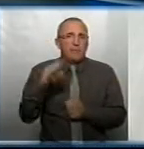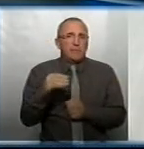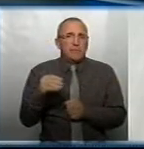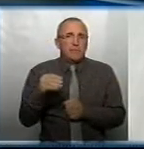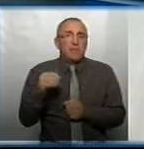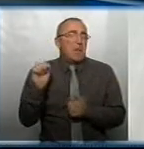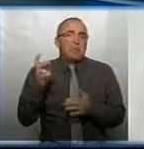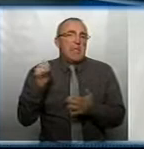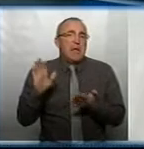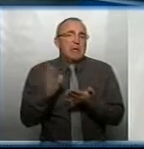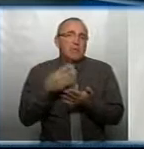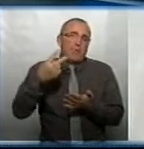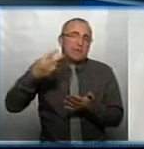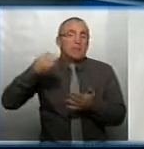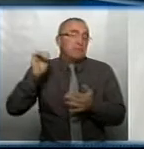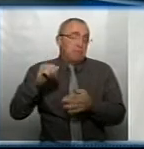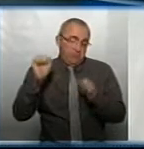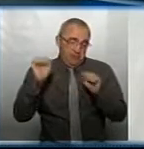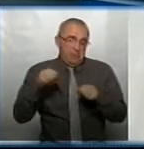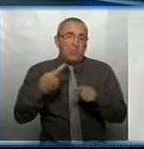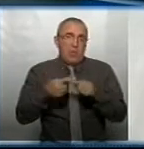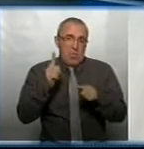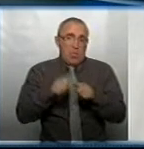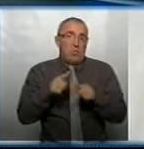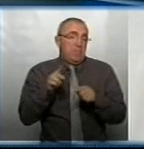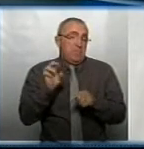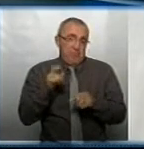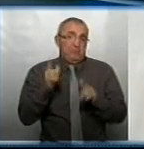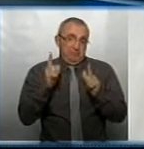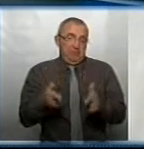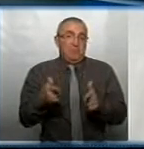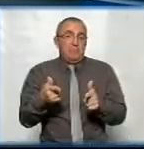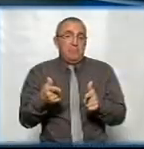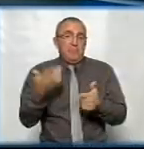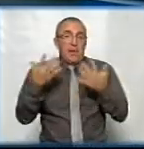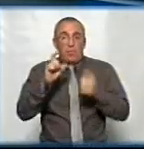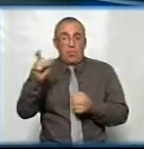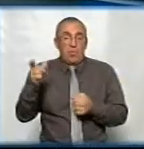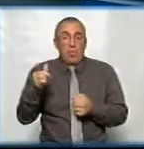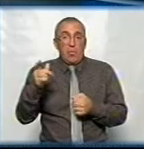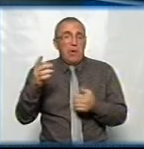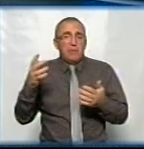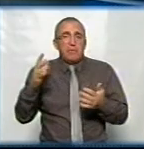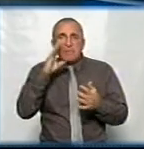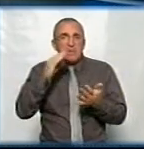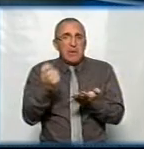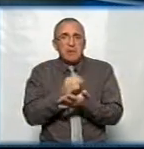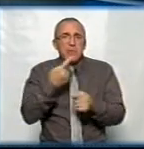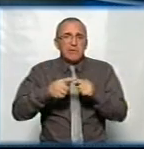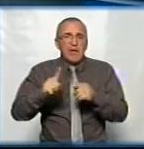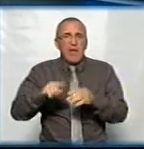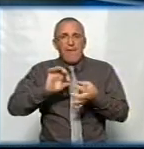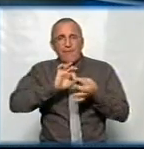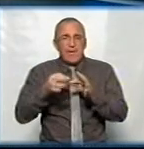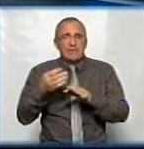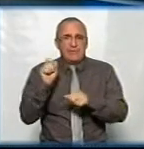15-20-30 тисяч. Не ісключаю такого підходу, почему би і нет? Ви не вважаєте, що люди просто не справляться з цим важким, складним